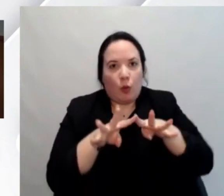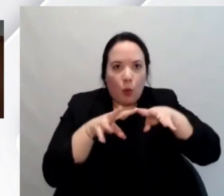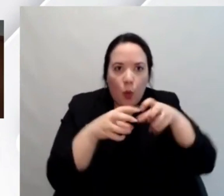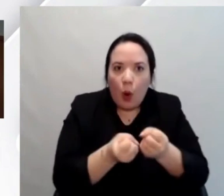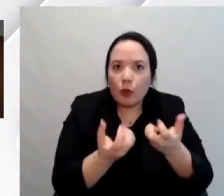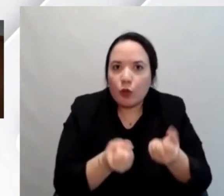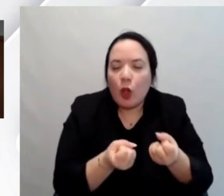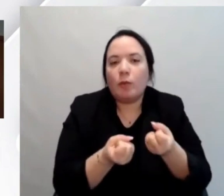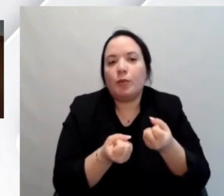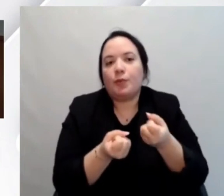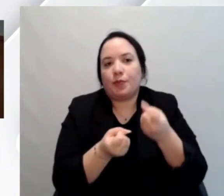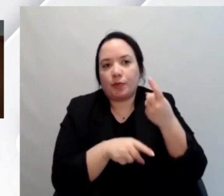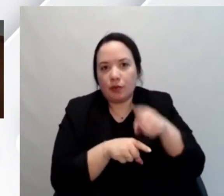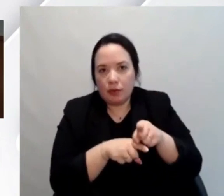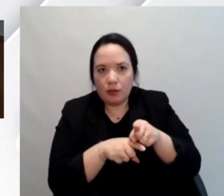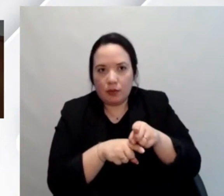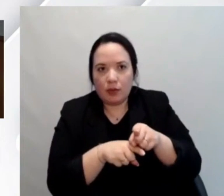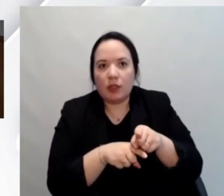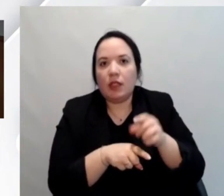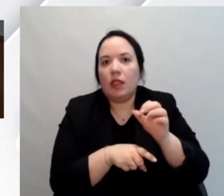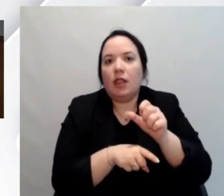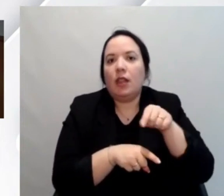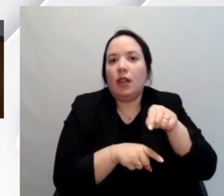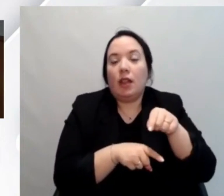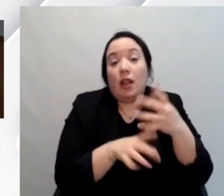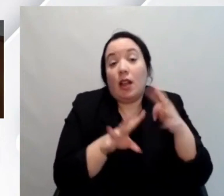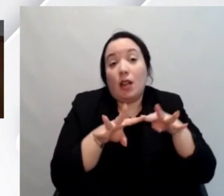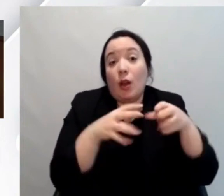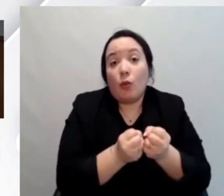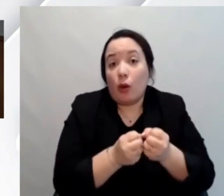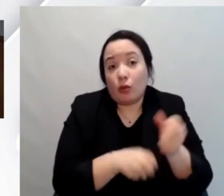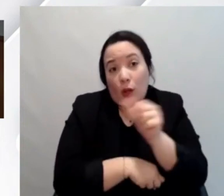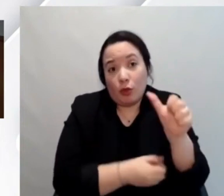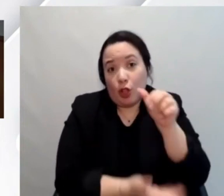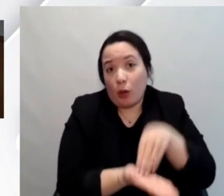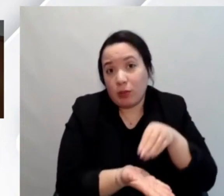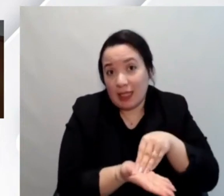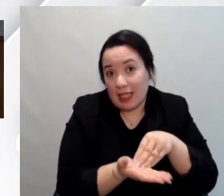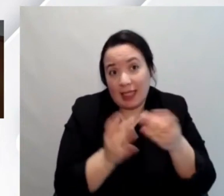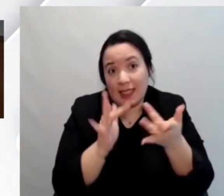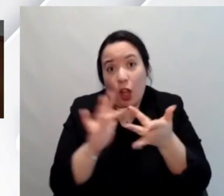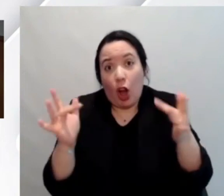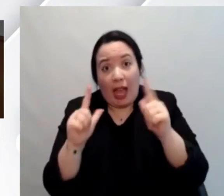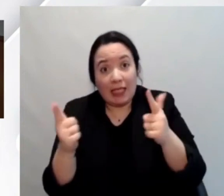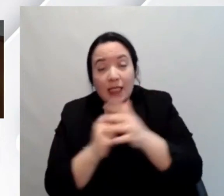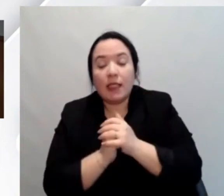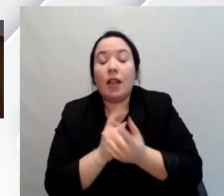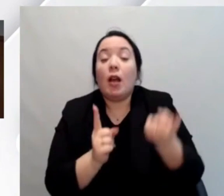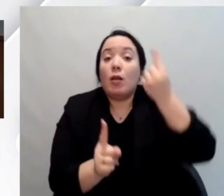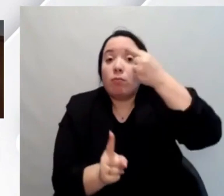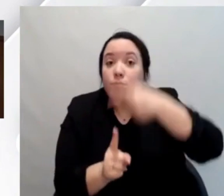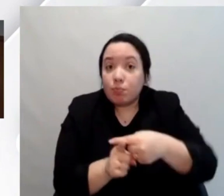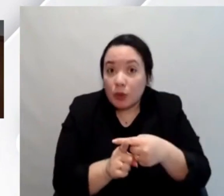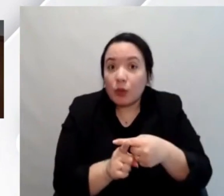i quali saranno fruibili solo esclusivamente in presenza e colgo l'occasione anche